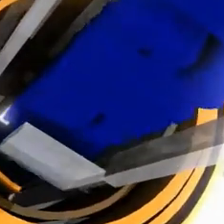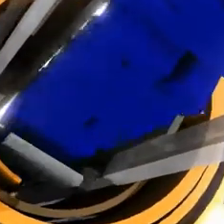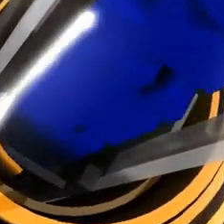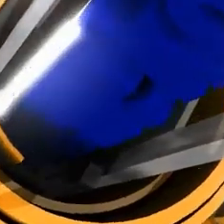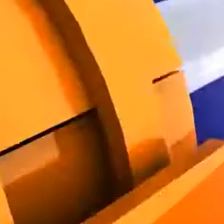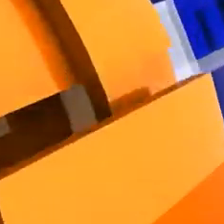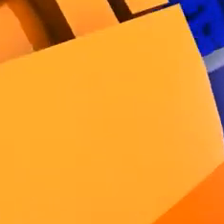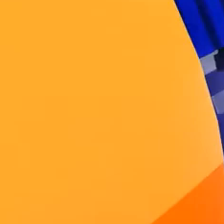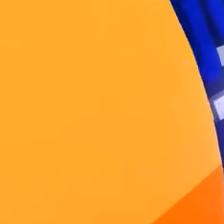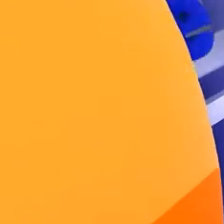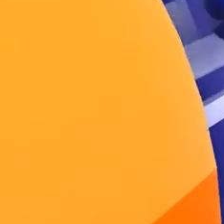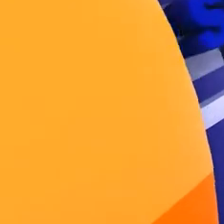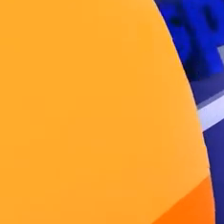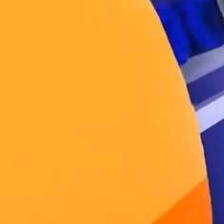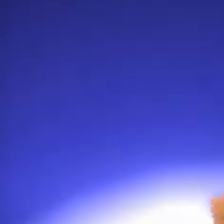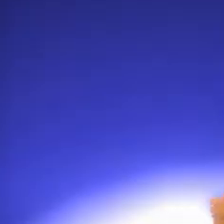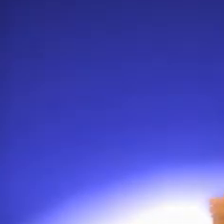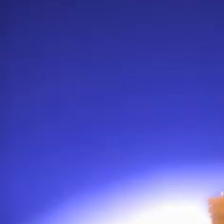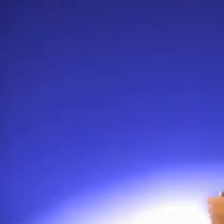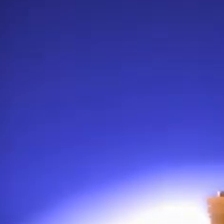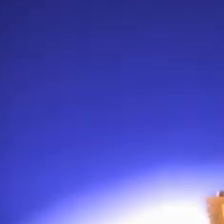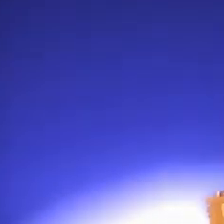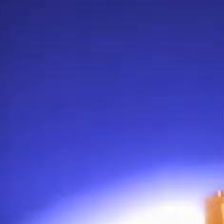To be continued...